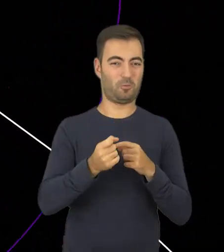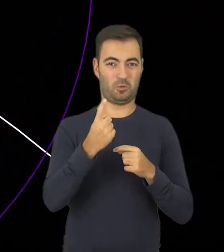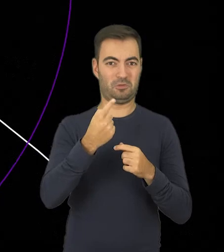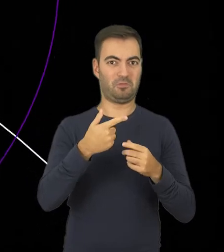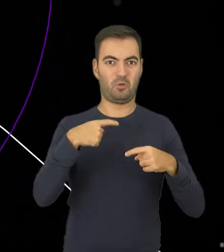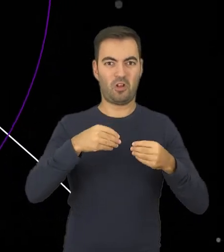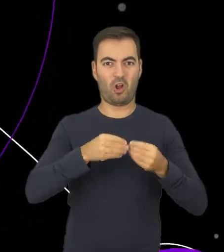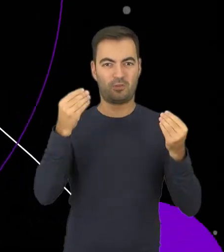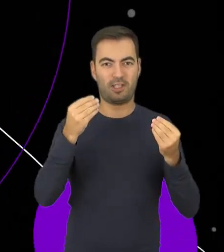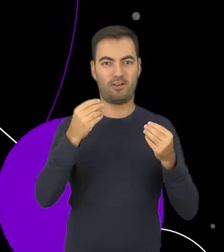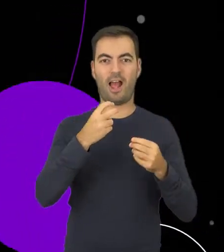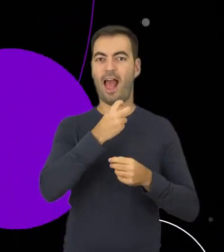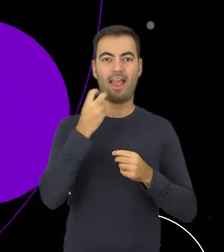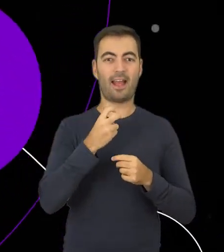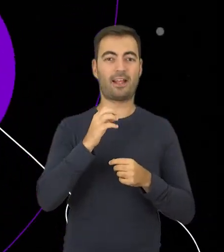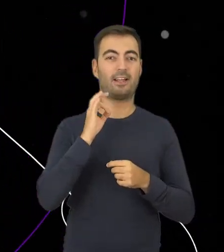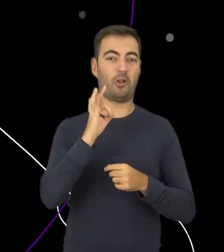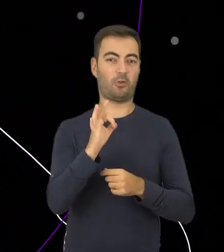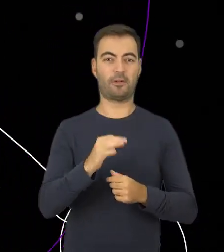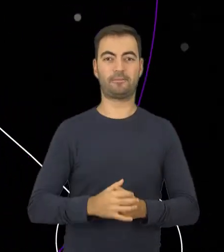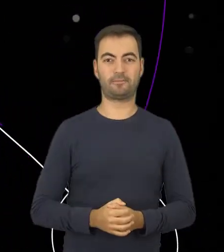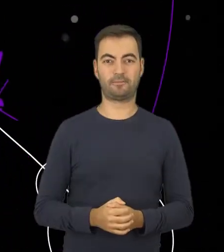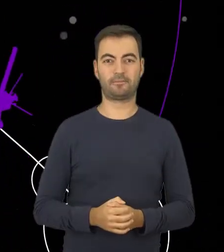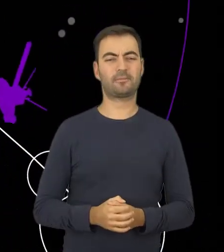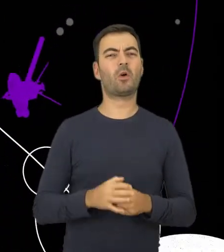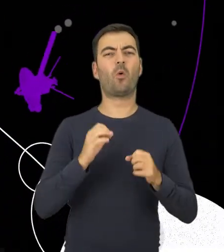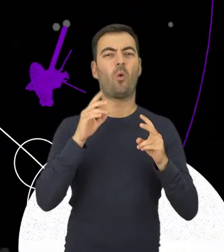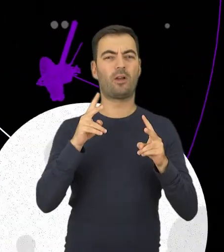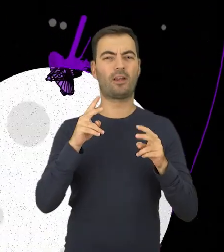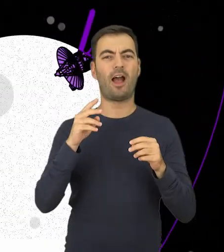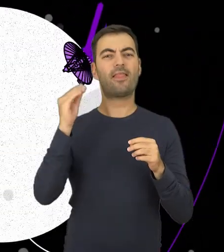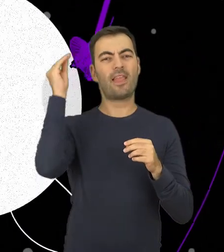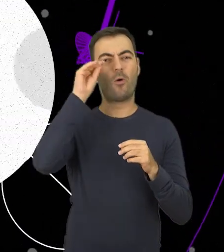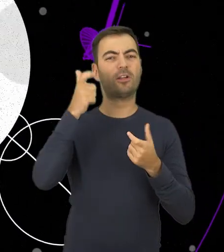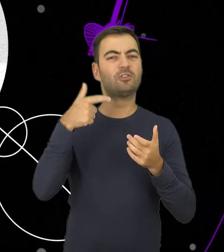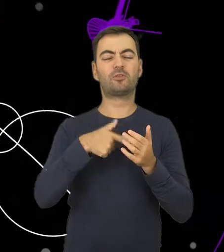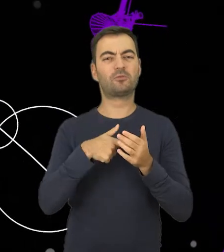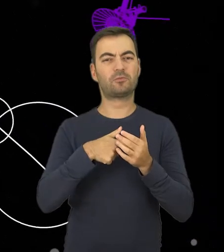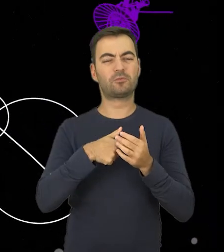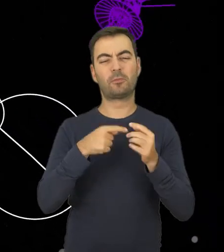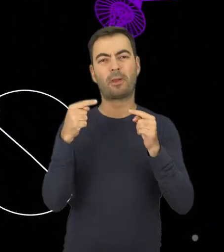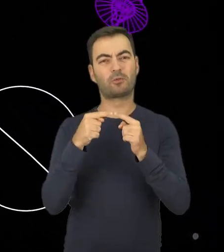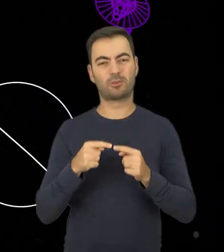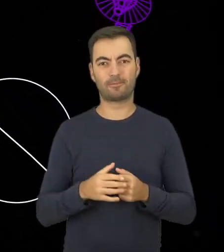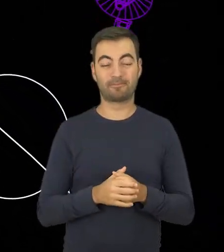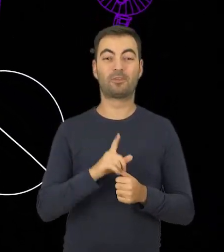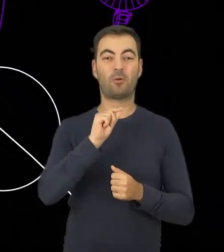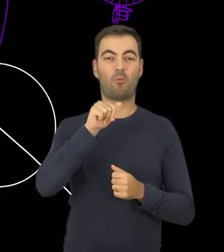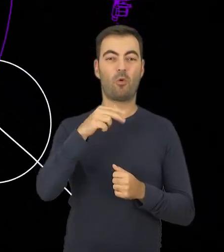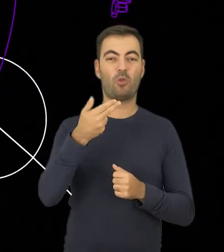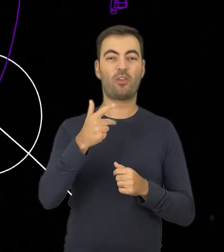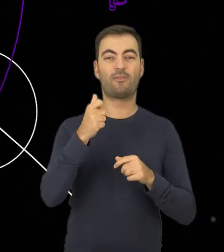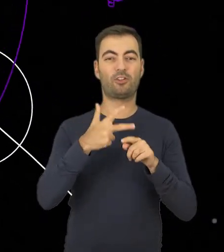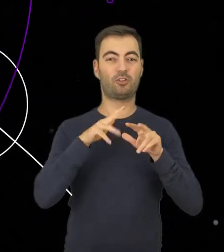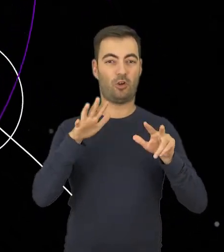nie rozwinęła energetyki jądrowej. A jak to wygląda z perspektywy nauki? Pluton-238